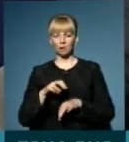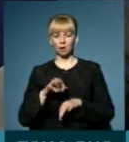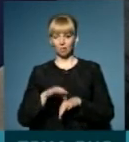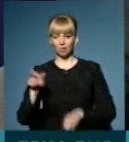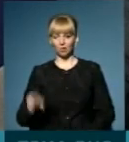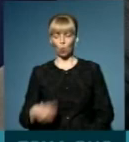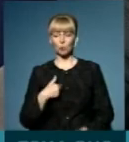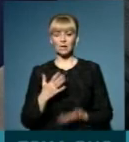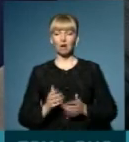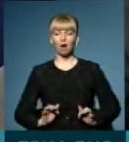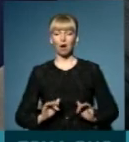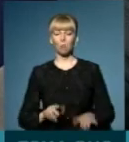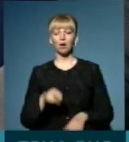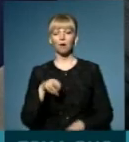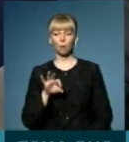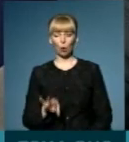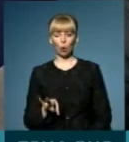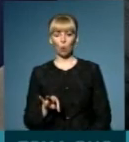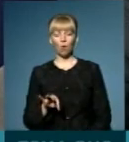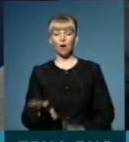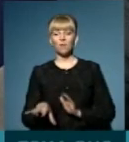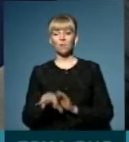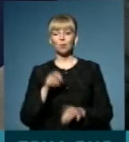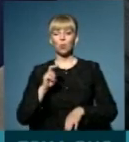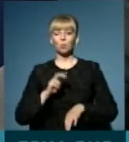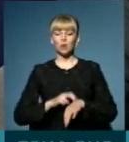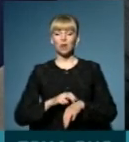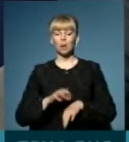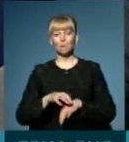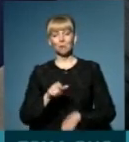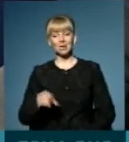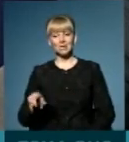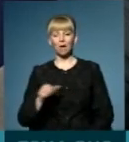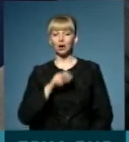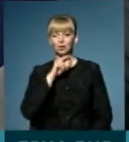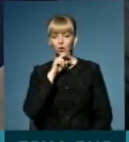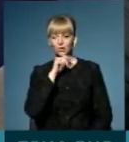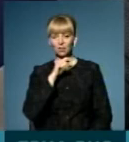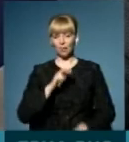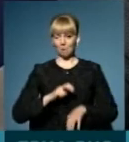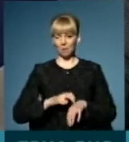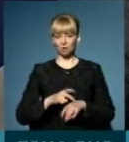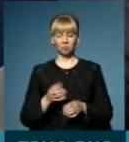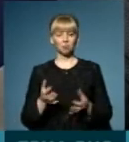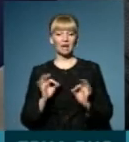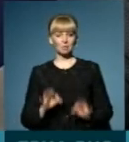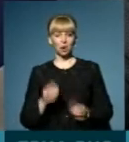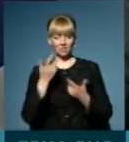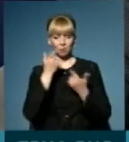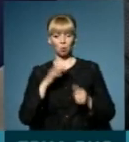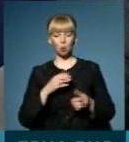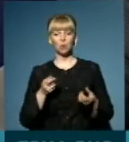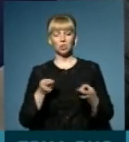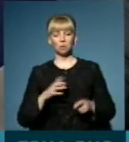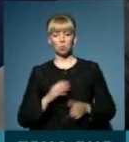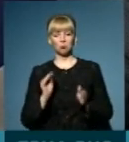У нас йде кампанія по вибору лікаря пацієнтами. А чернівецькі медики, ну, насправді, інформація була дійсно